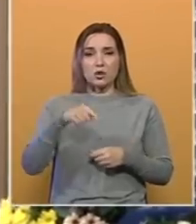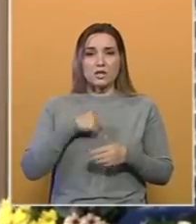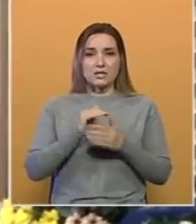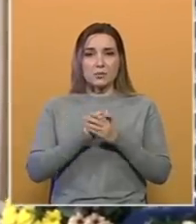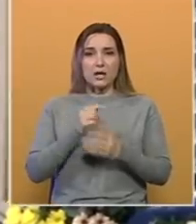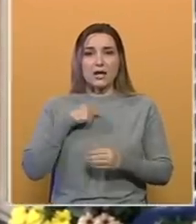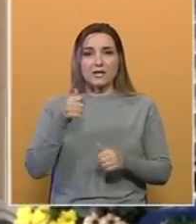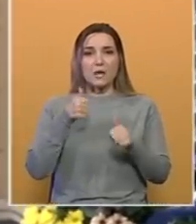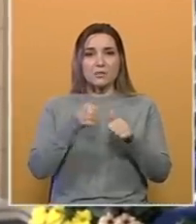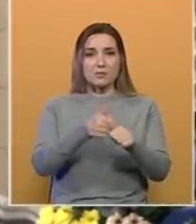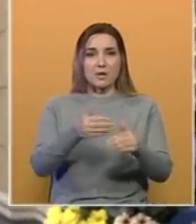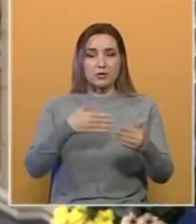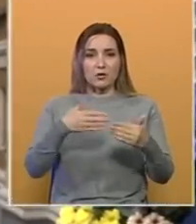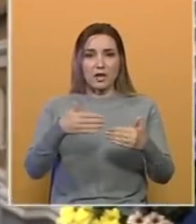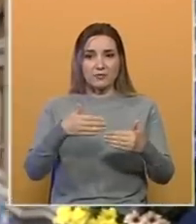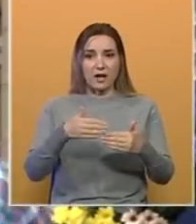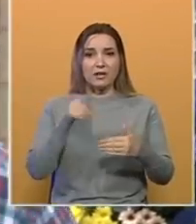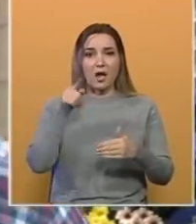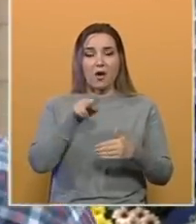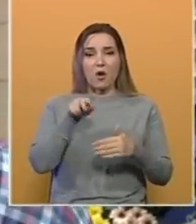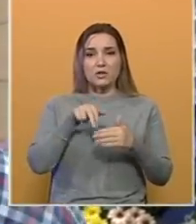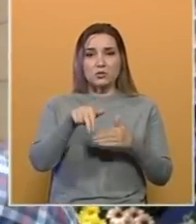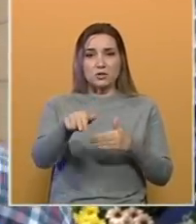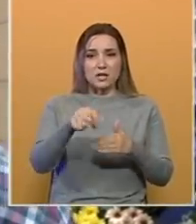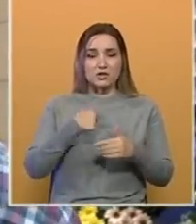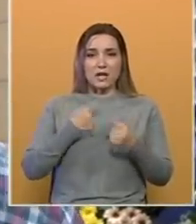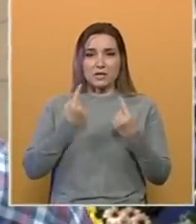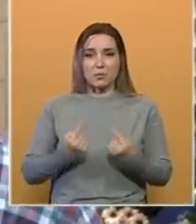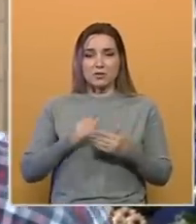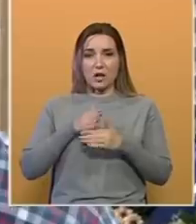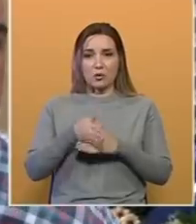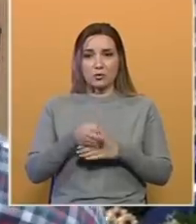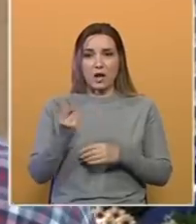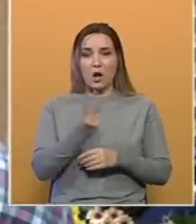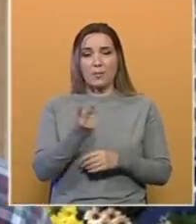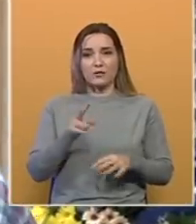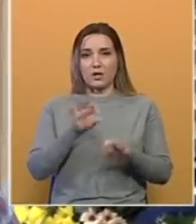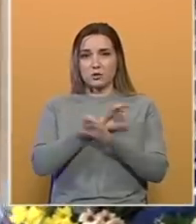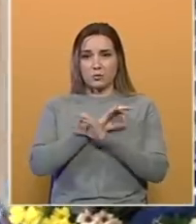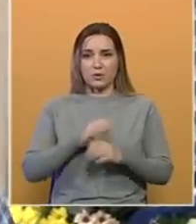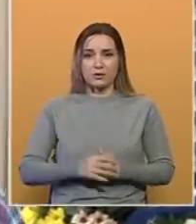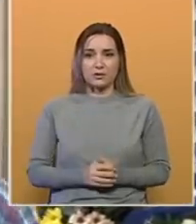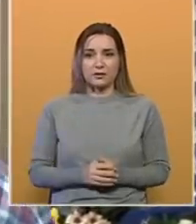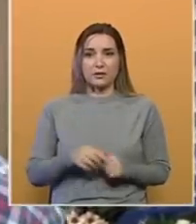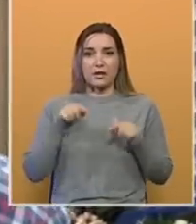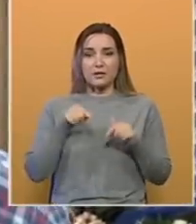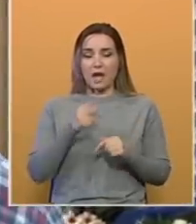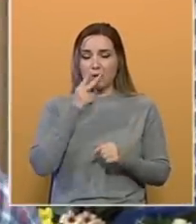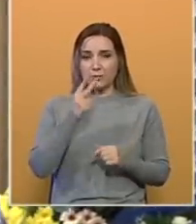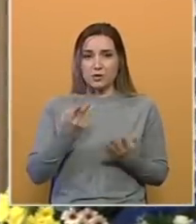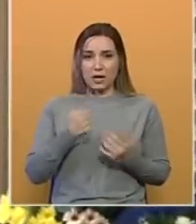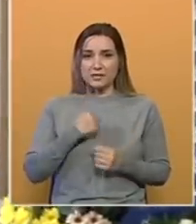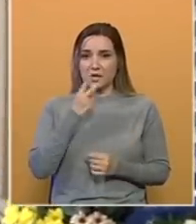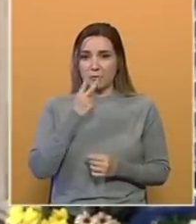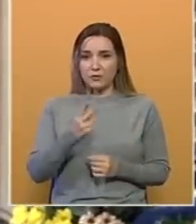ja sam njih ispratio tu na vrata. I oni su izašli spred vrata, ja sam ostalo unutra, oba dvojica spogilo. Taj prizor, znači kad sam